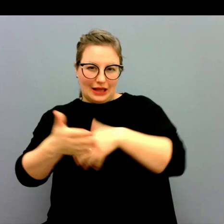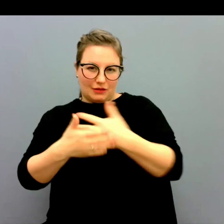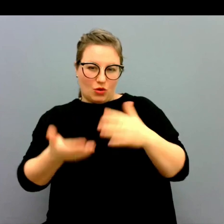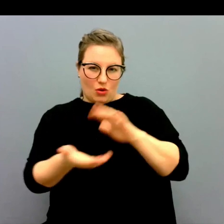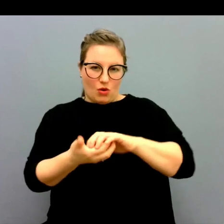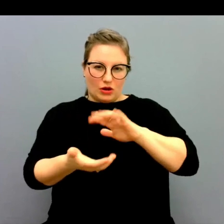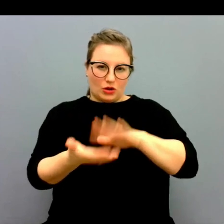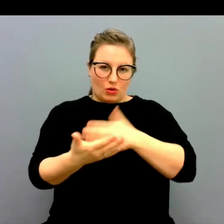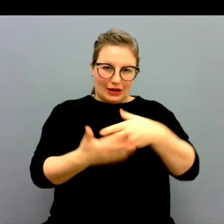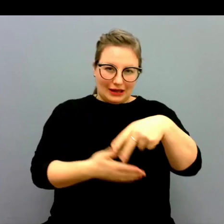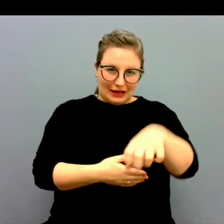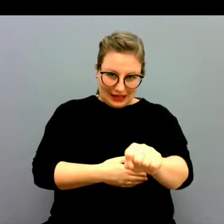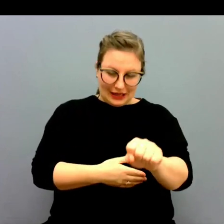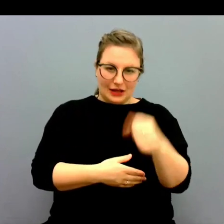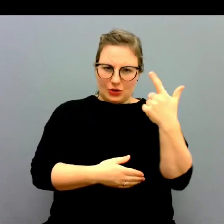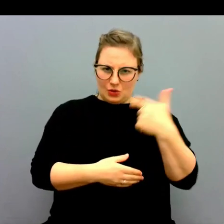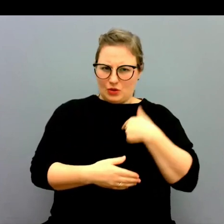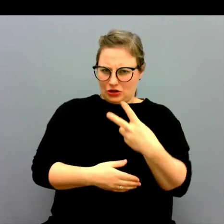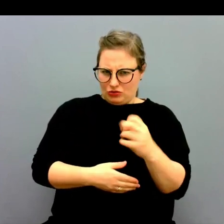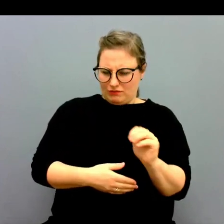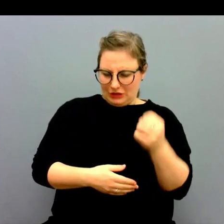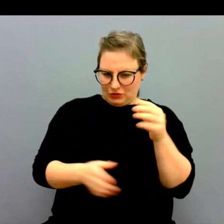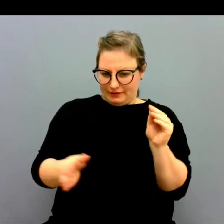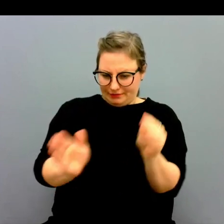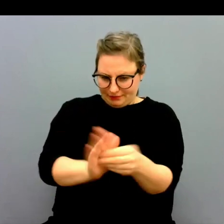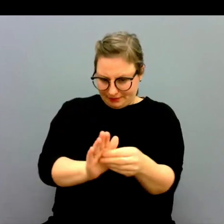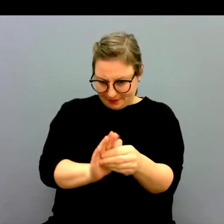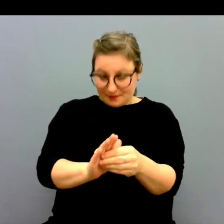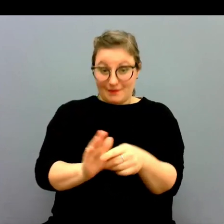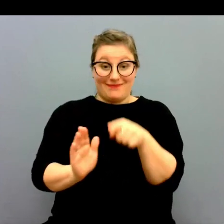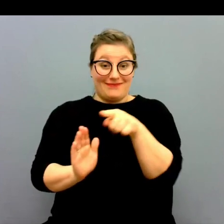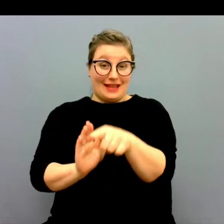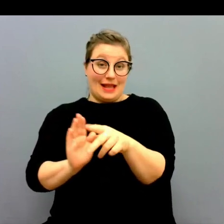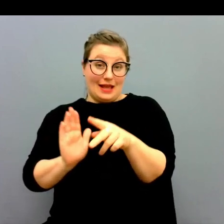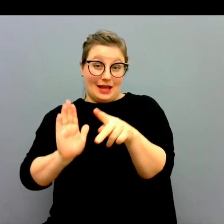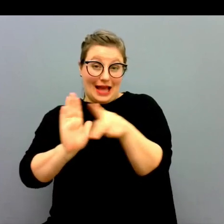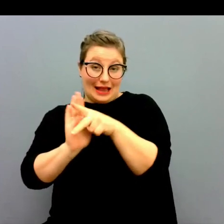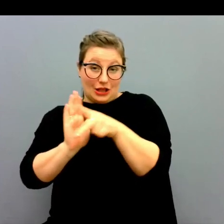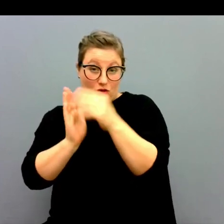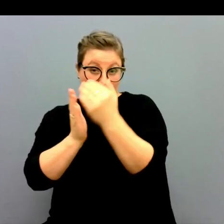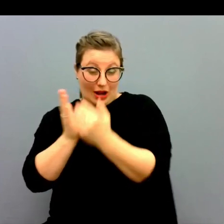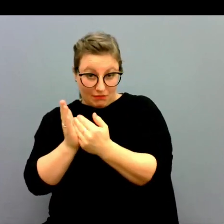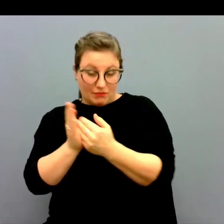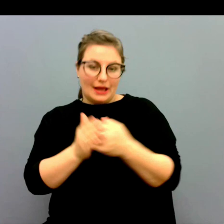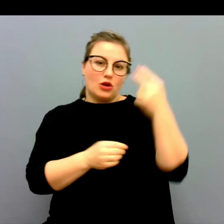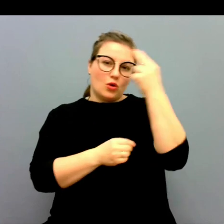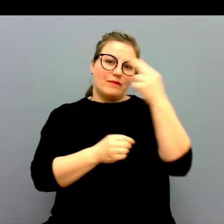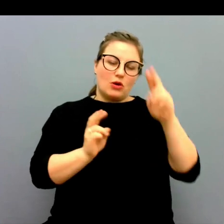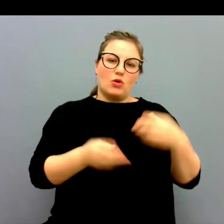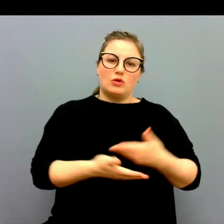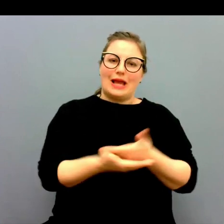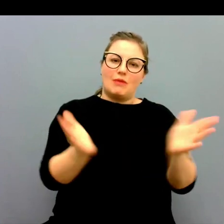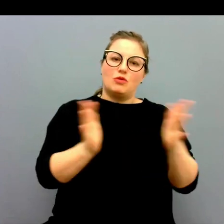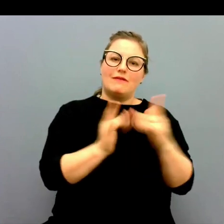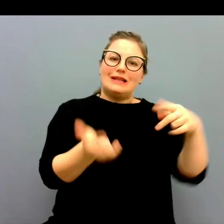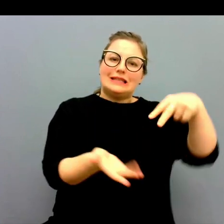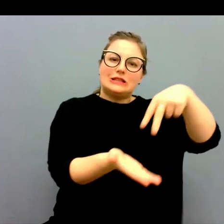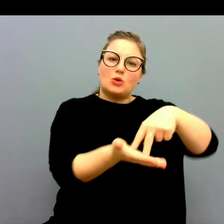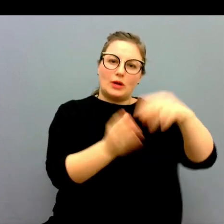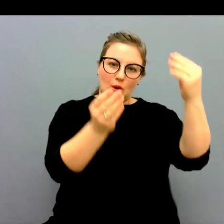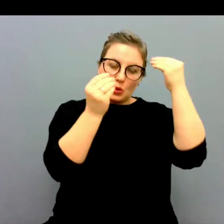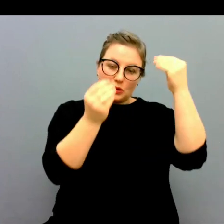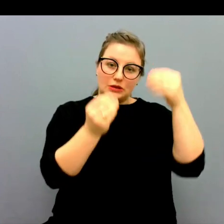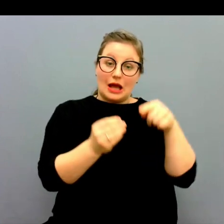tolkning. Jag tror det var den biten. Och sen förutom det här kandidatprogrammet så erbjuder också universitet fristående